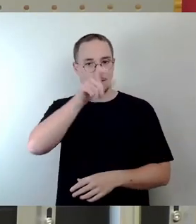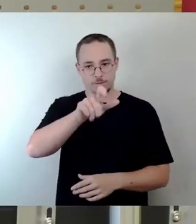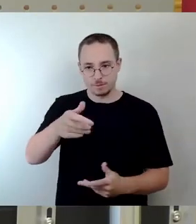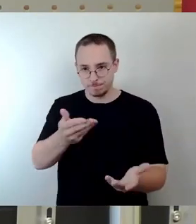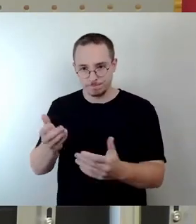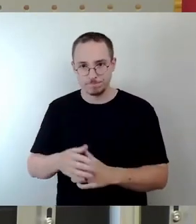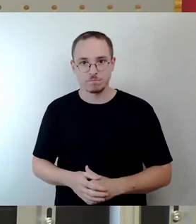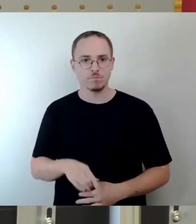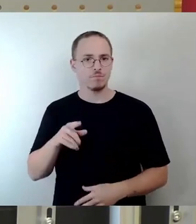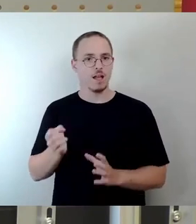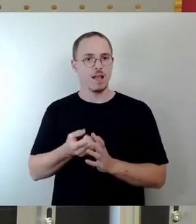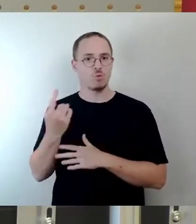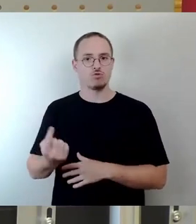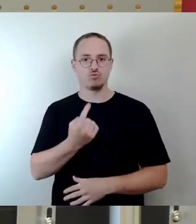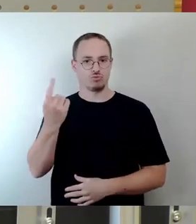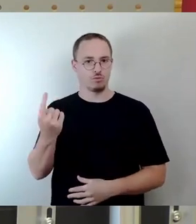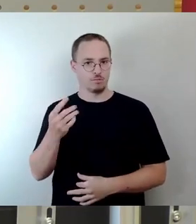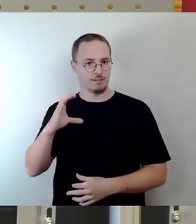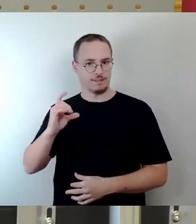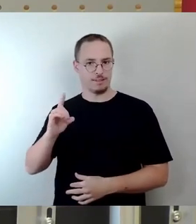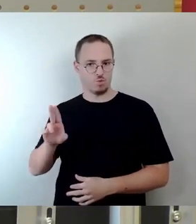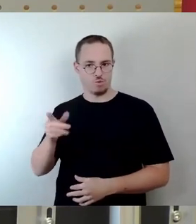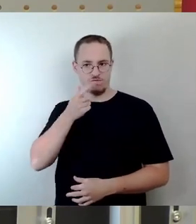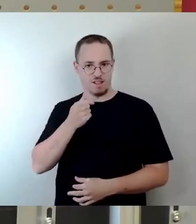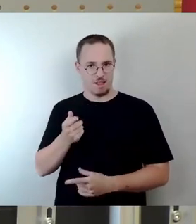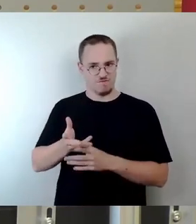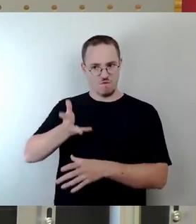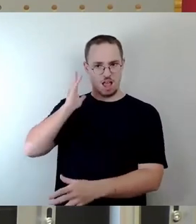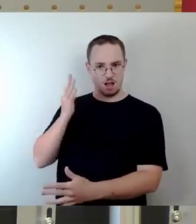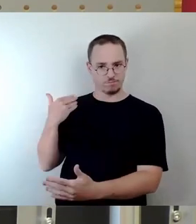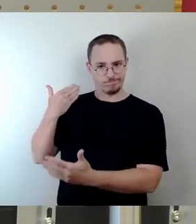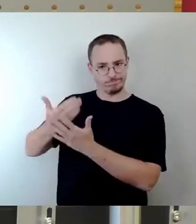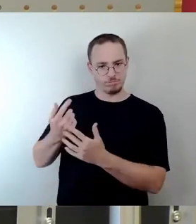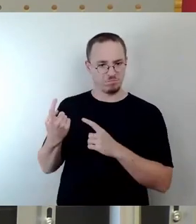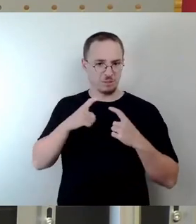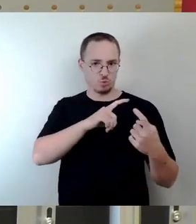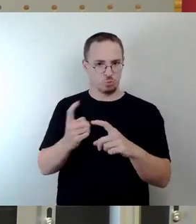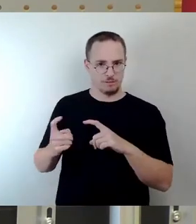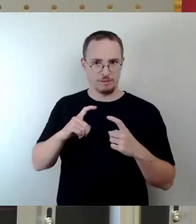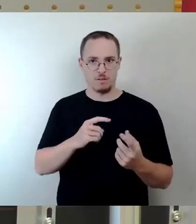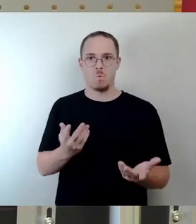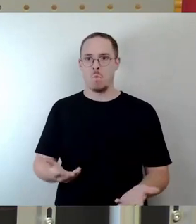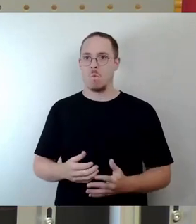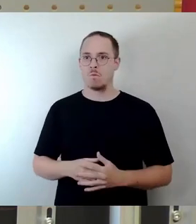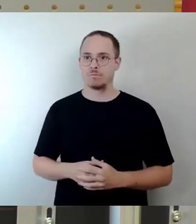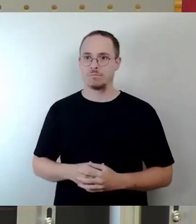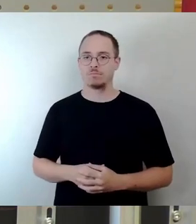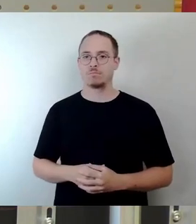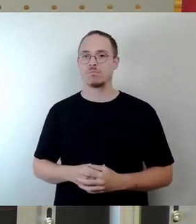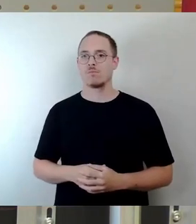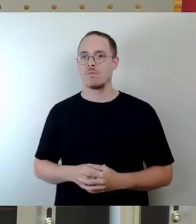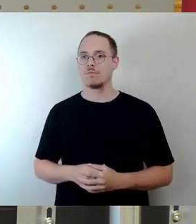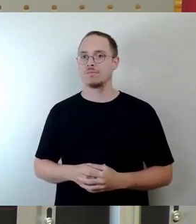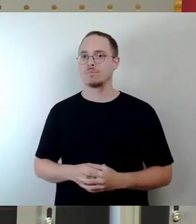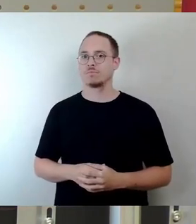über die verkehrliche Entwicklung der vergangenen fünf Jahre zu diskutieren. Da sich die meisten Reden ja auch in der Vergangenheit immer zu Beginn der aktuellen Stunde dazu hinreißen lassen